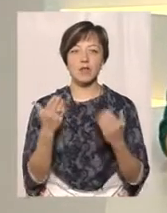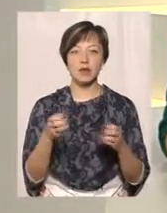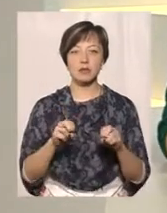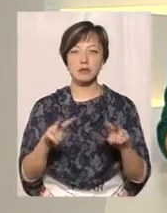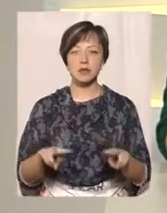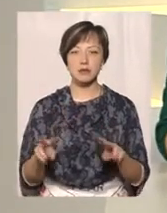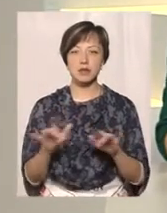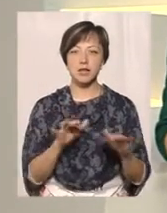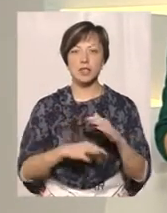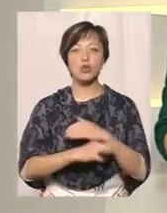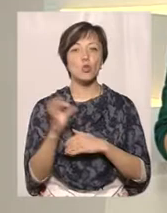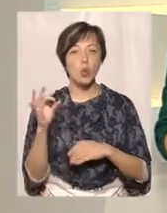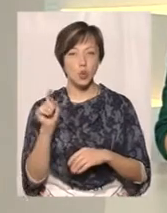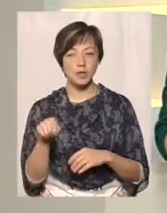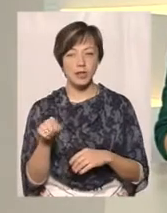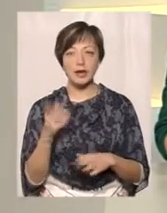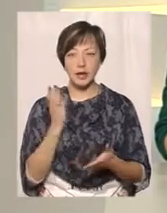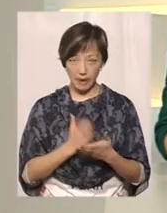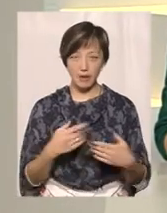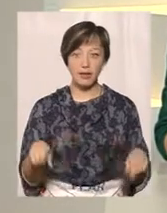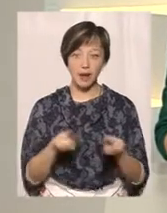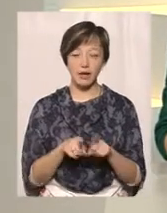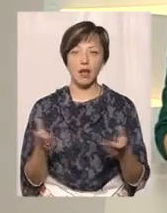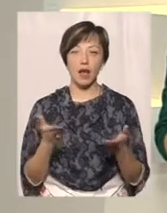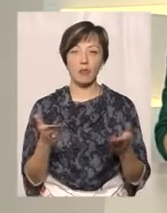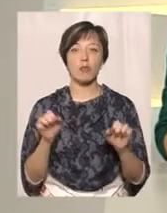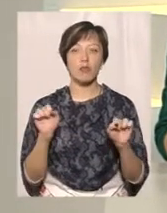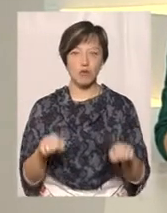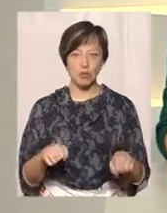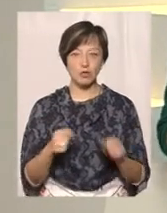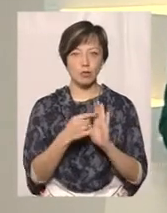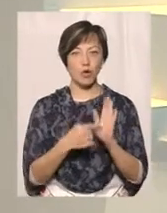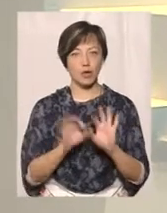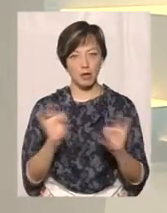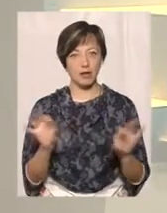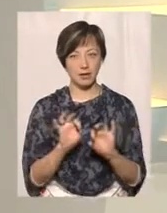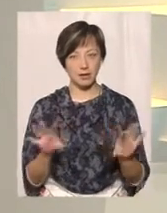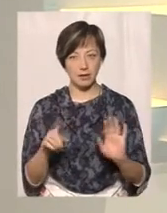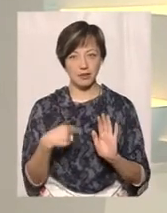спецпризначенцями на Сході, є такі, якими можете поділитися?